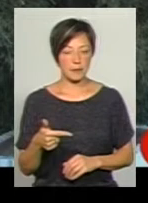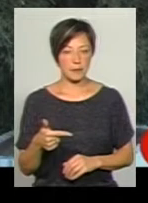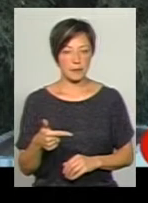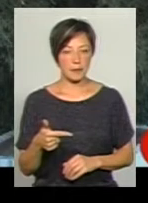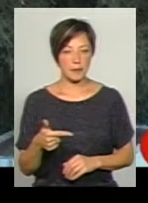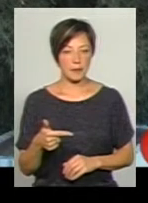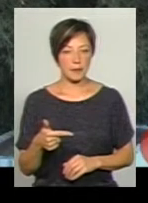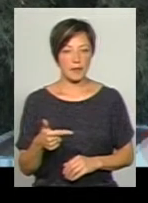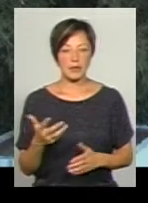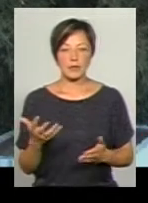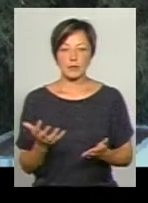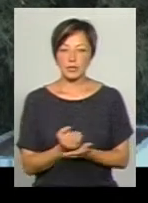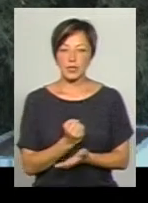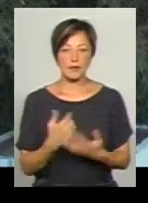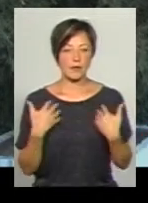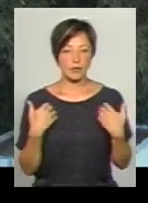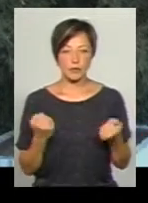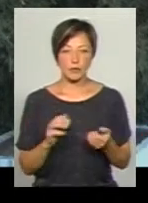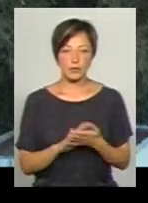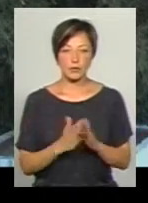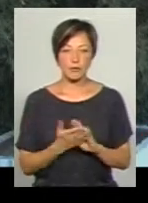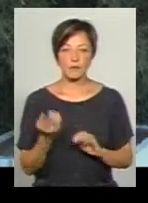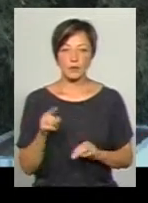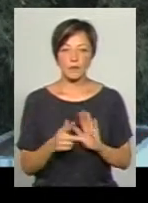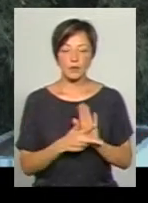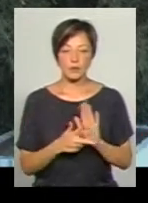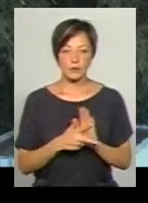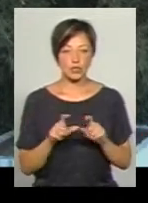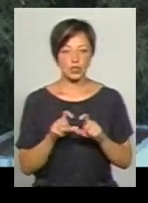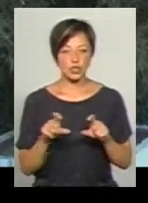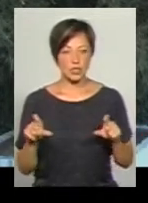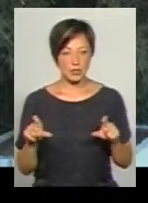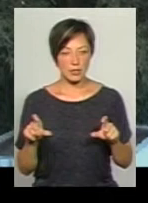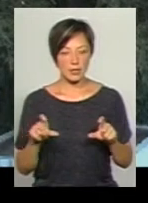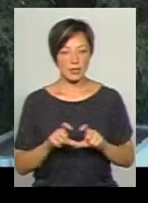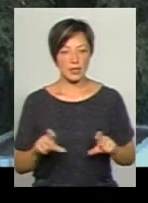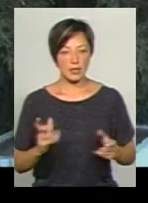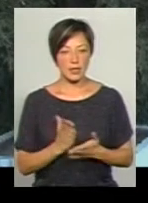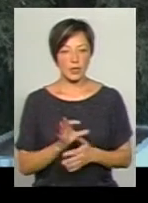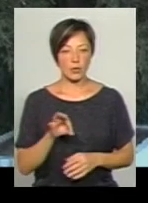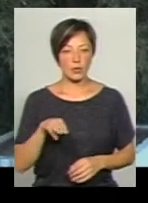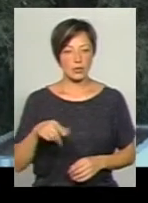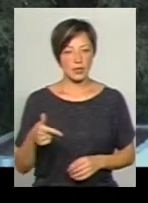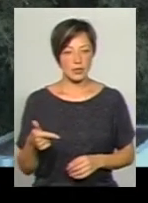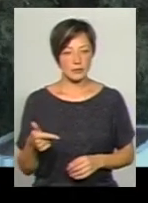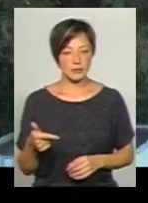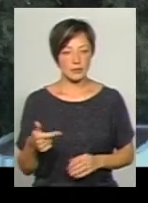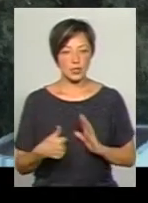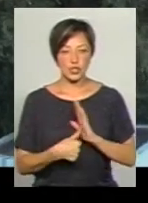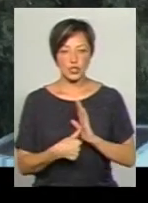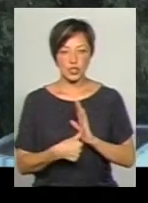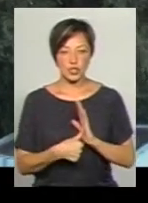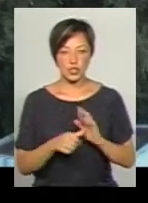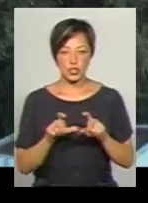нездорова ситуація. Нездорова ситуація в чому? З вісьмі шкіл, які є в ОТГ, шість шкіл